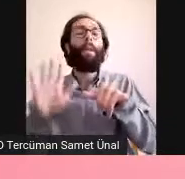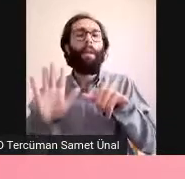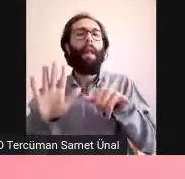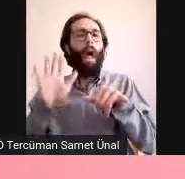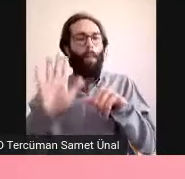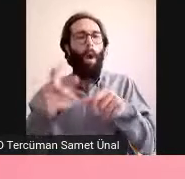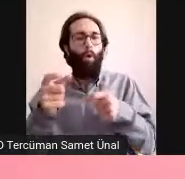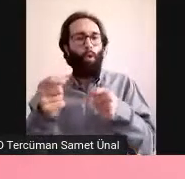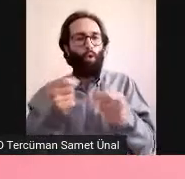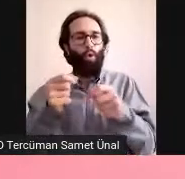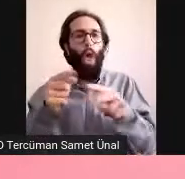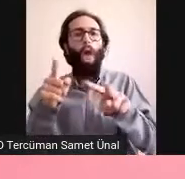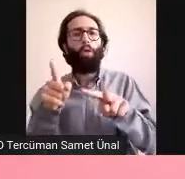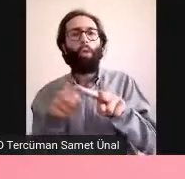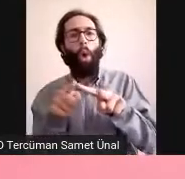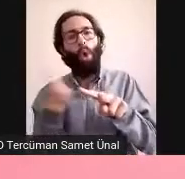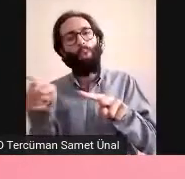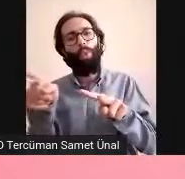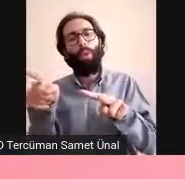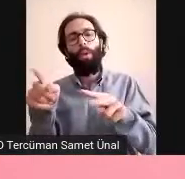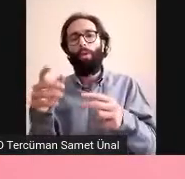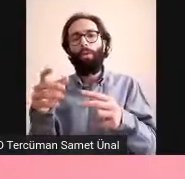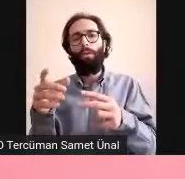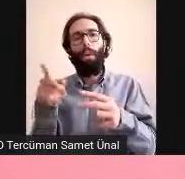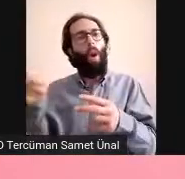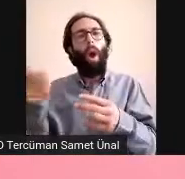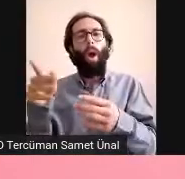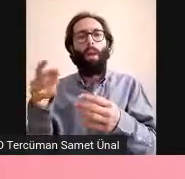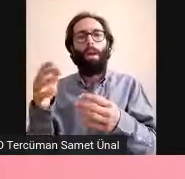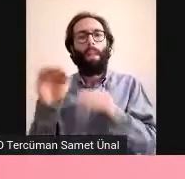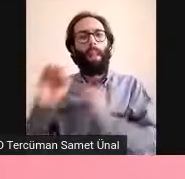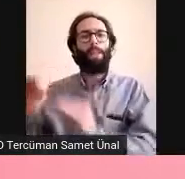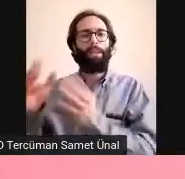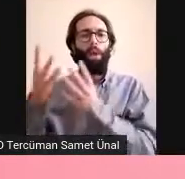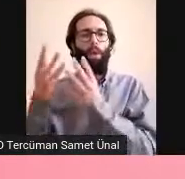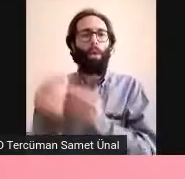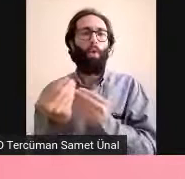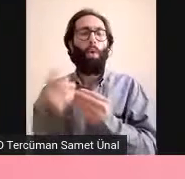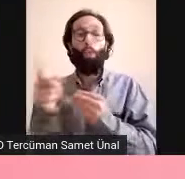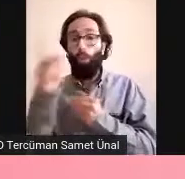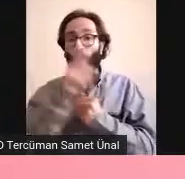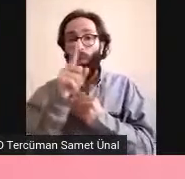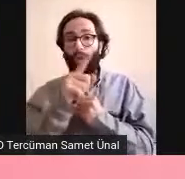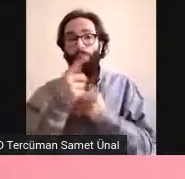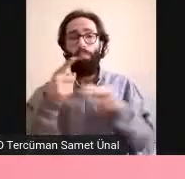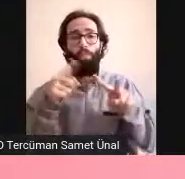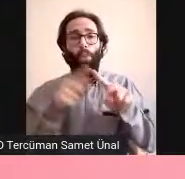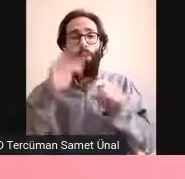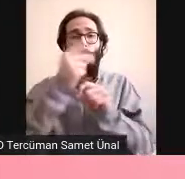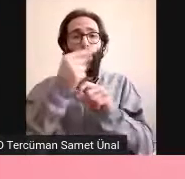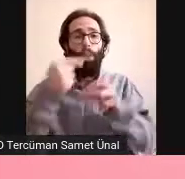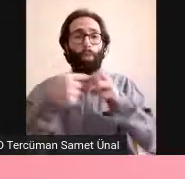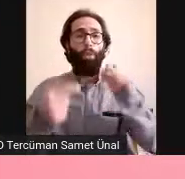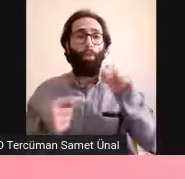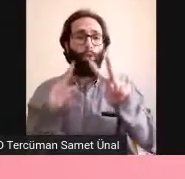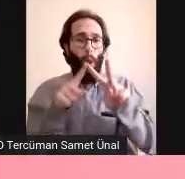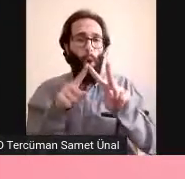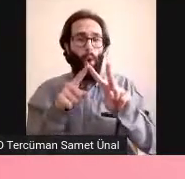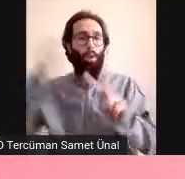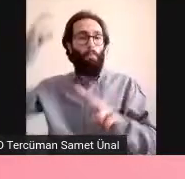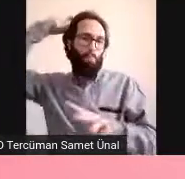besinsiz kalıyor. olabilir. O yüzden de biz nöronlara baktığımızda virüs göremeyiz. Ama virüsün dolaylı etkilerinden